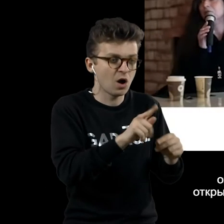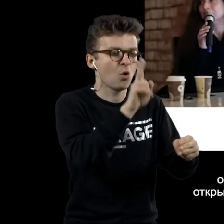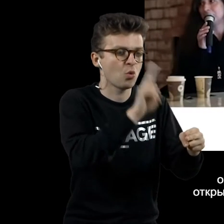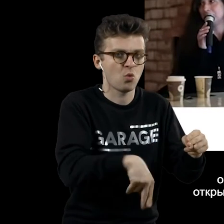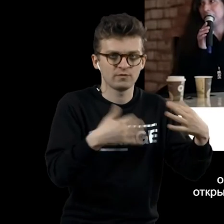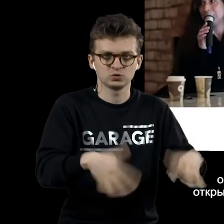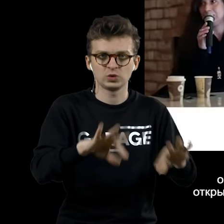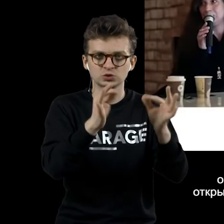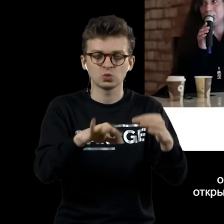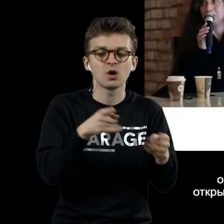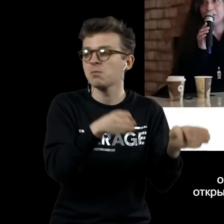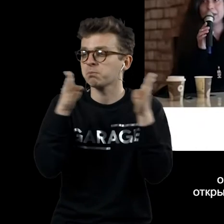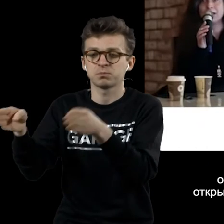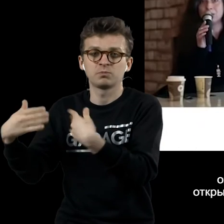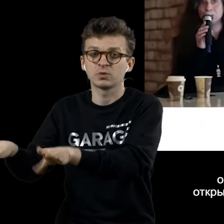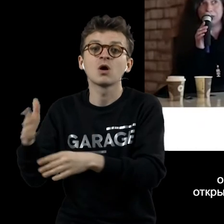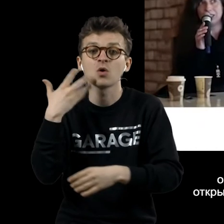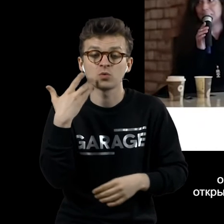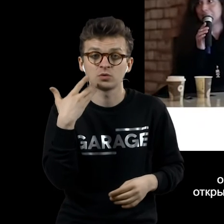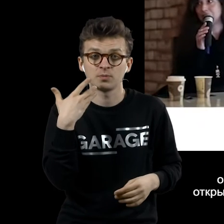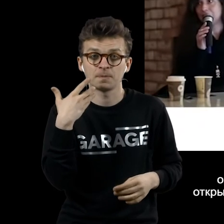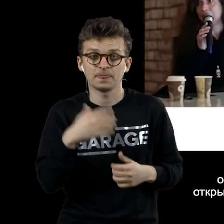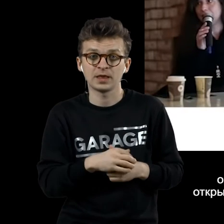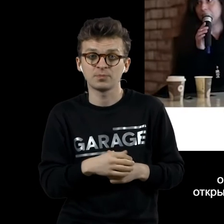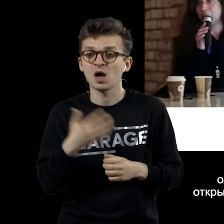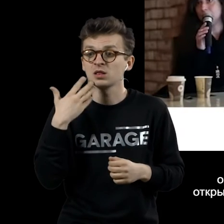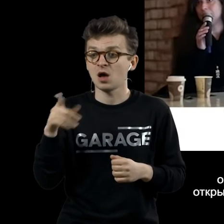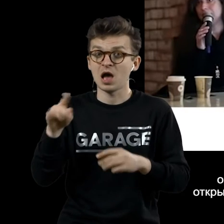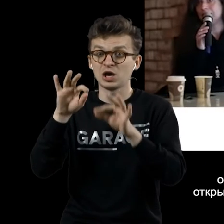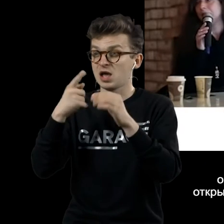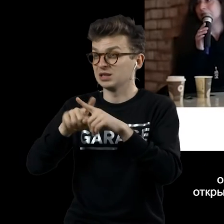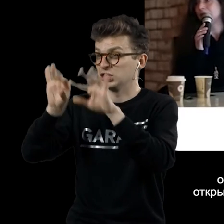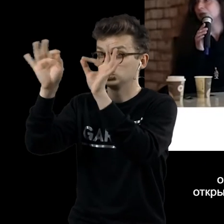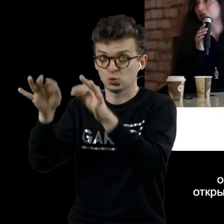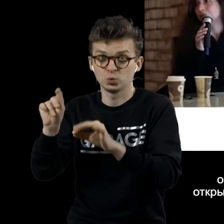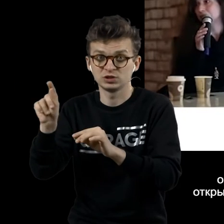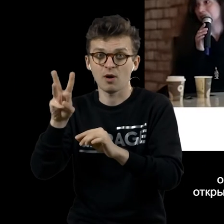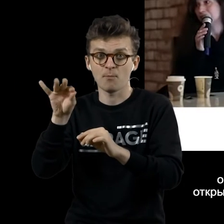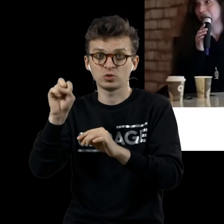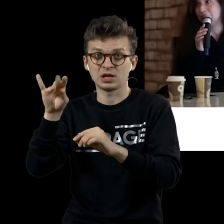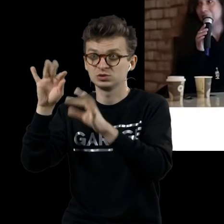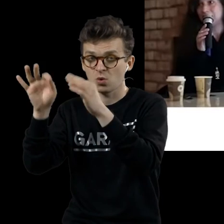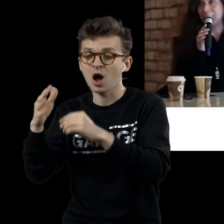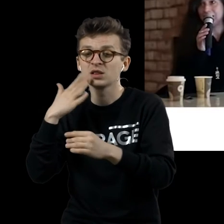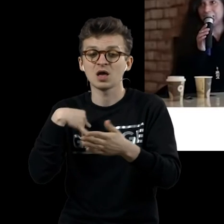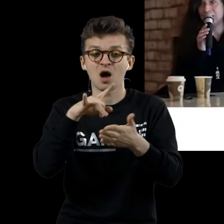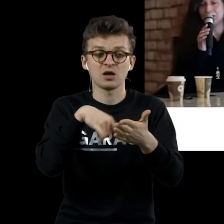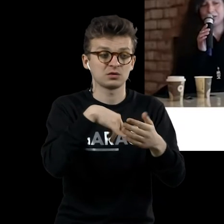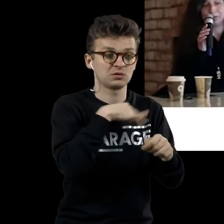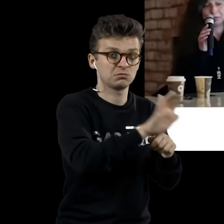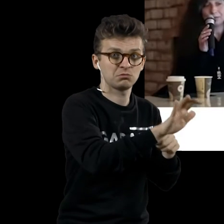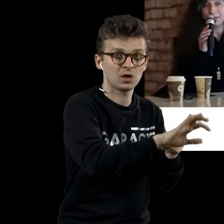оно становится произведением искусства. Став тиражной открыткой, Мона Лиза, естественно, перестает быть искусством. Но когда эта